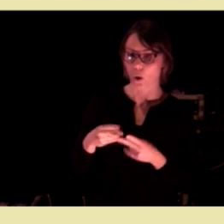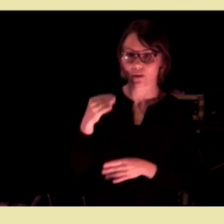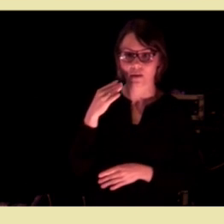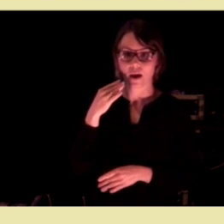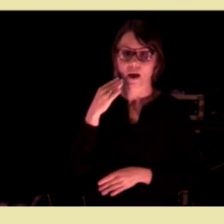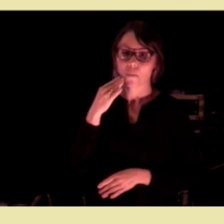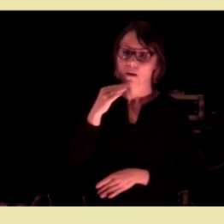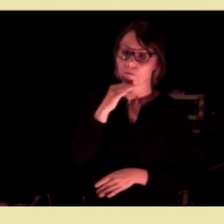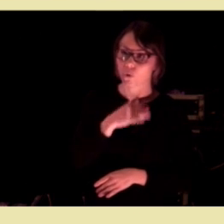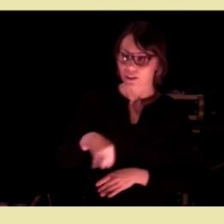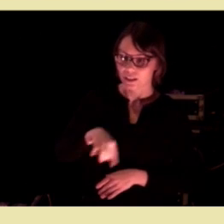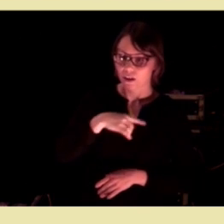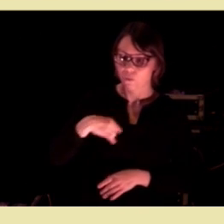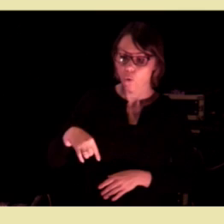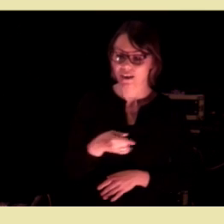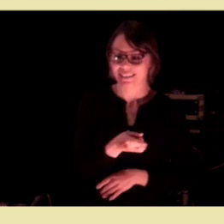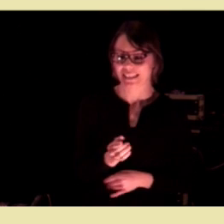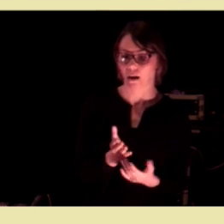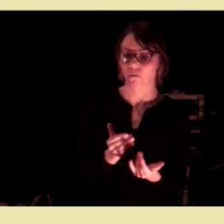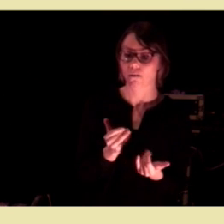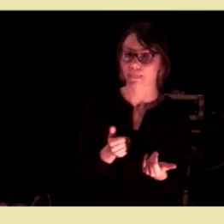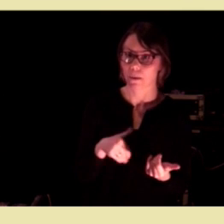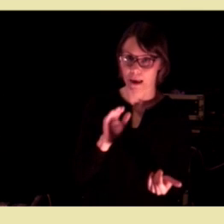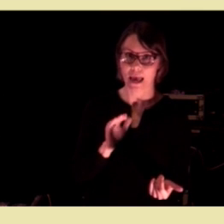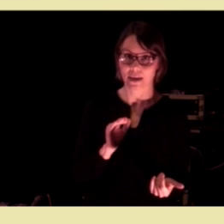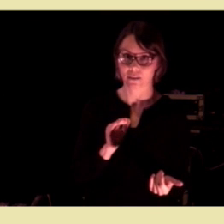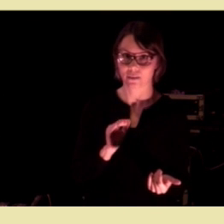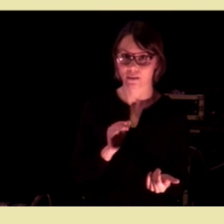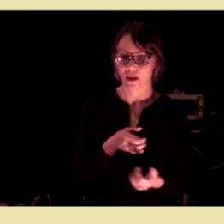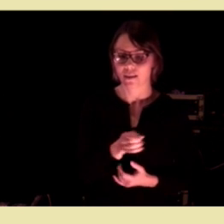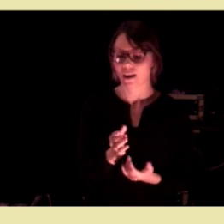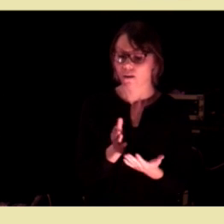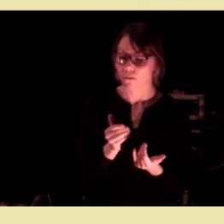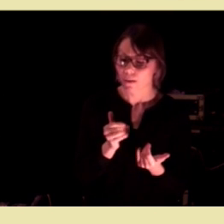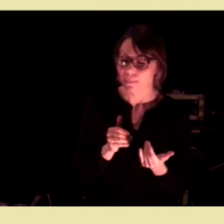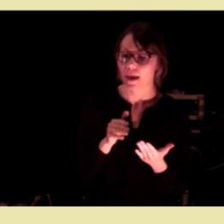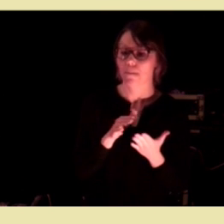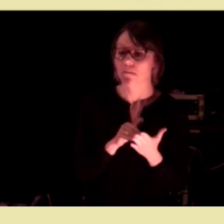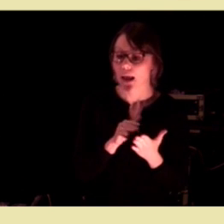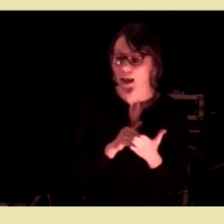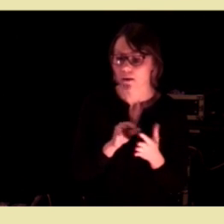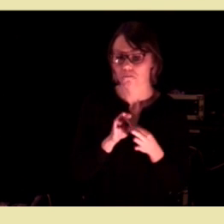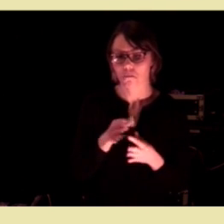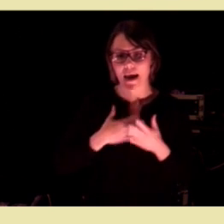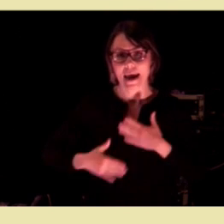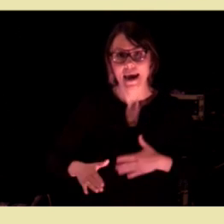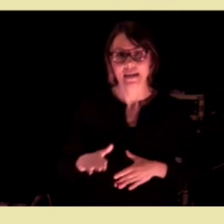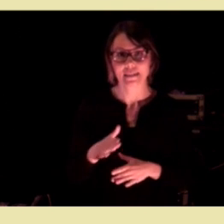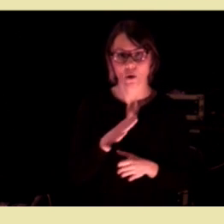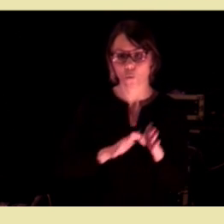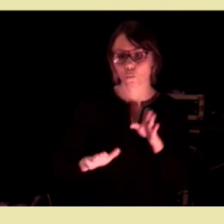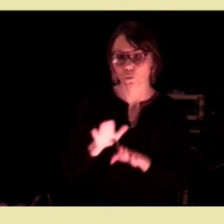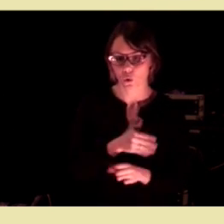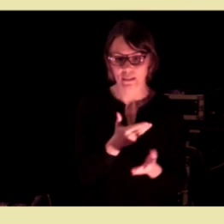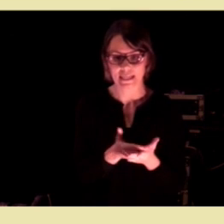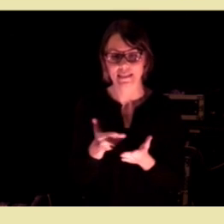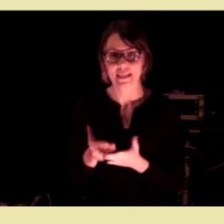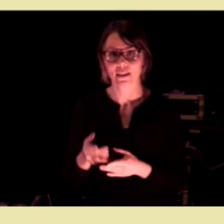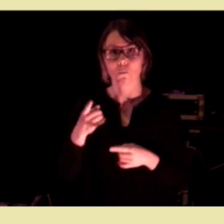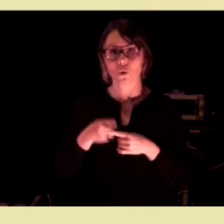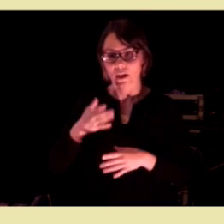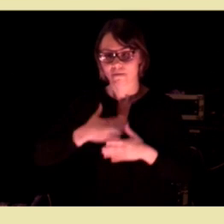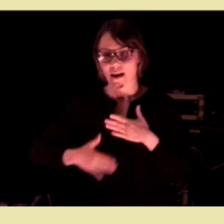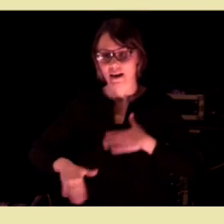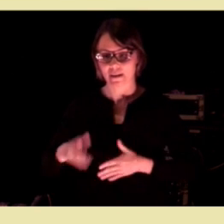befolkningen vår vil forvente mer. De vil forvente mer av helse- og omsorgstjenestene og